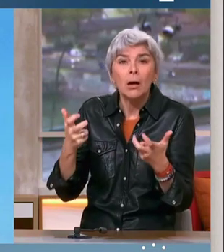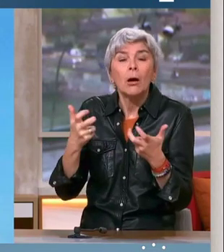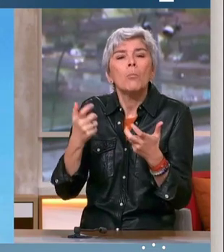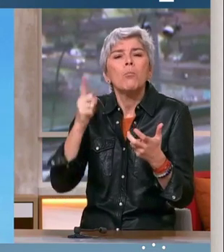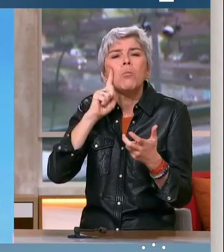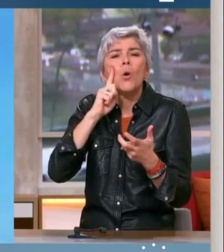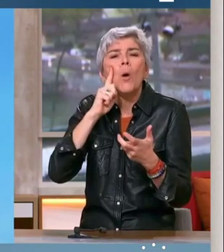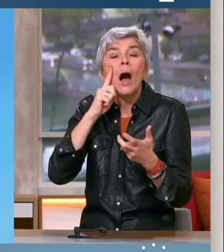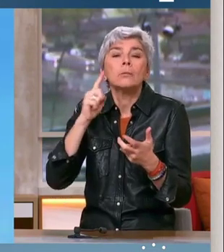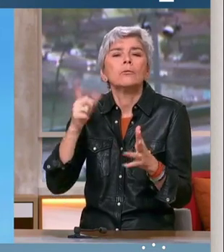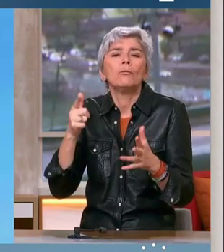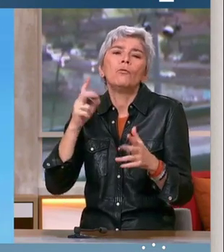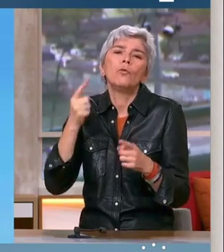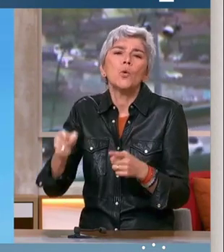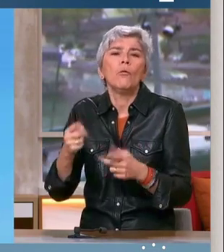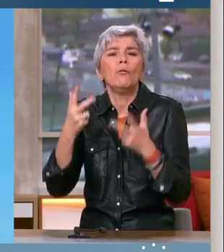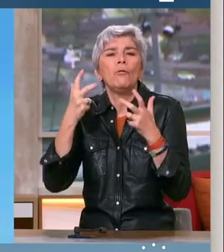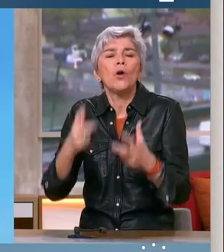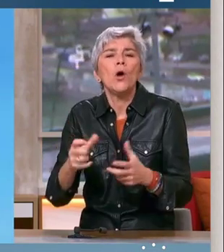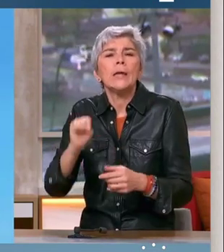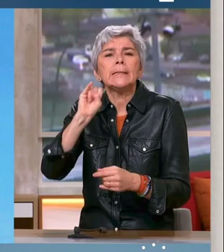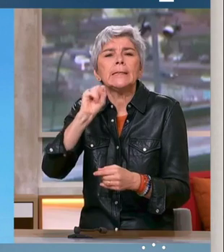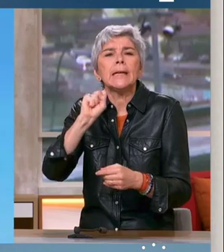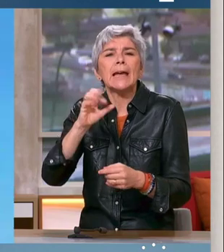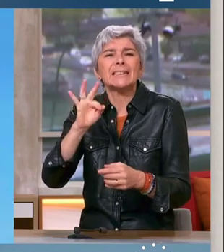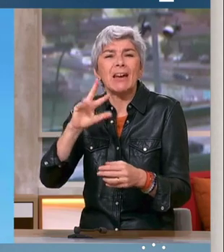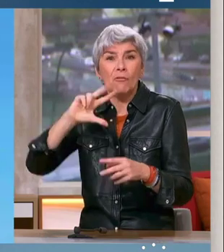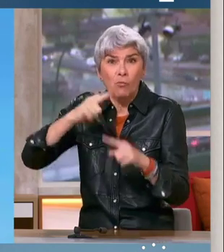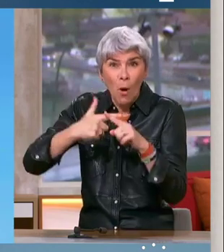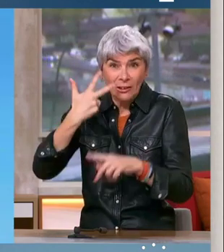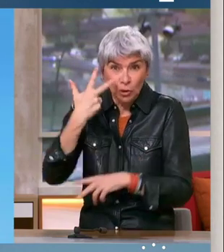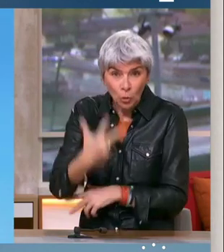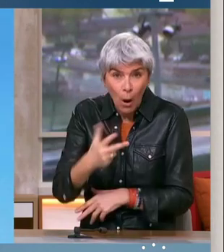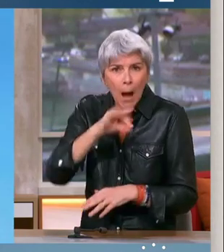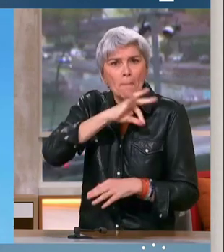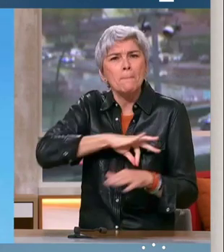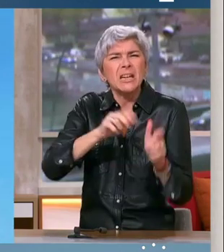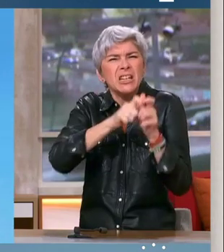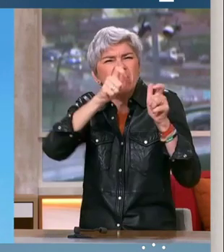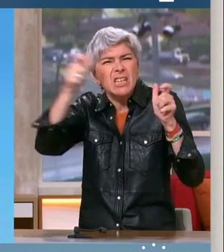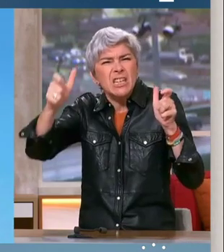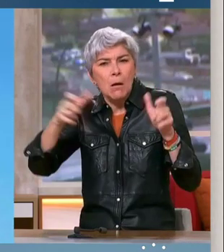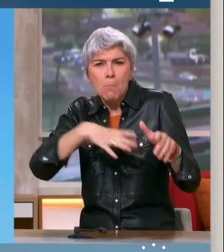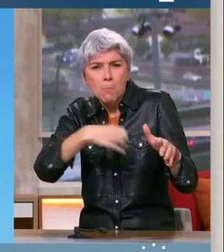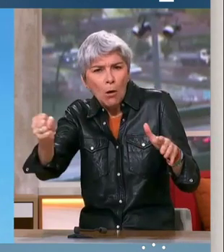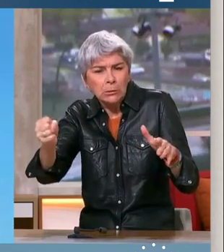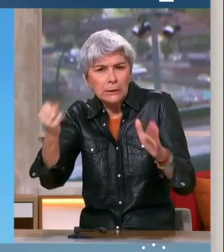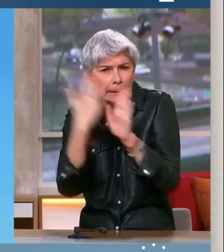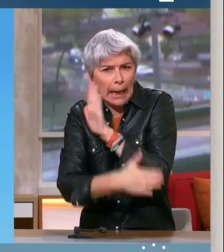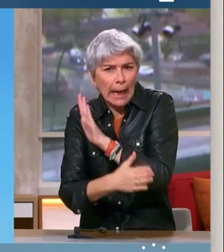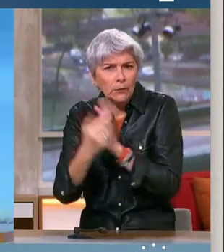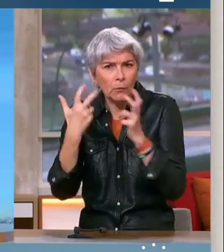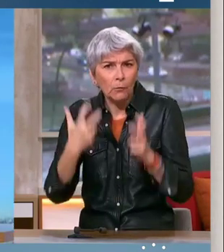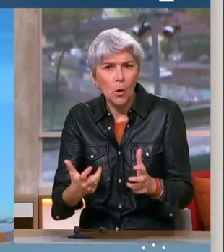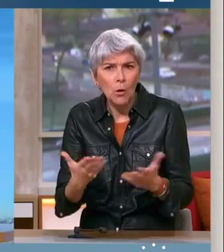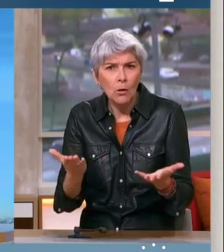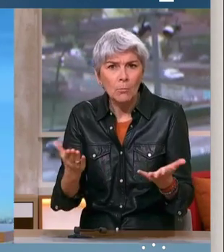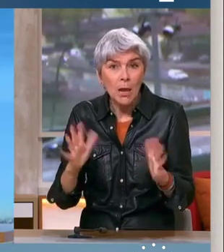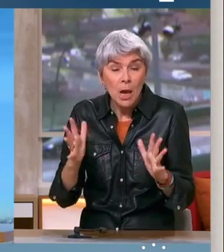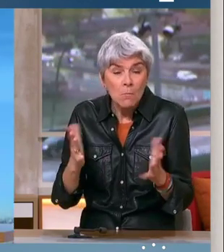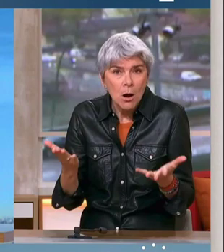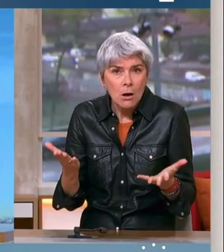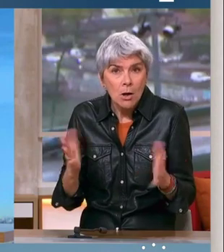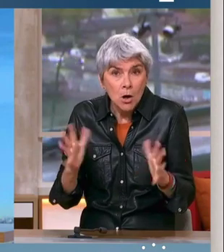rétablir, voire de tripler l'impôt sur la fortune. Vous voulez que les bénéfices des multinationales soient prélevés à la source. Mais est-ce que ça se fait,